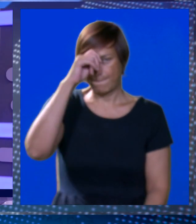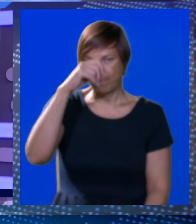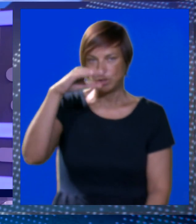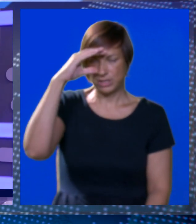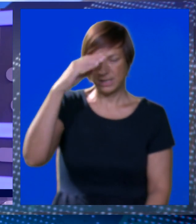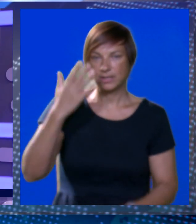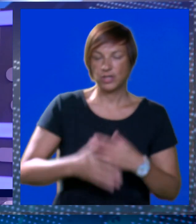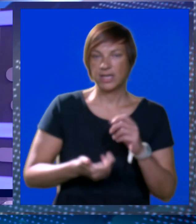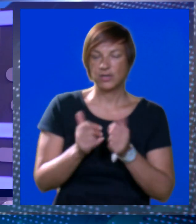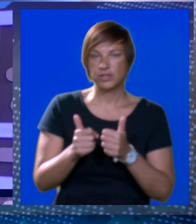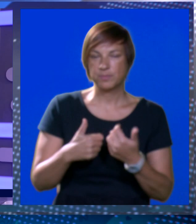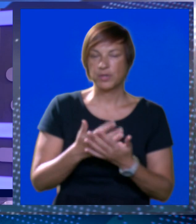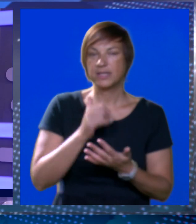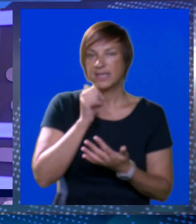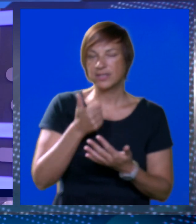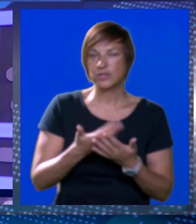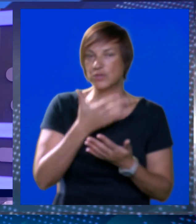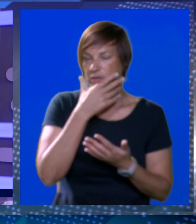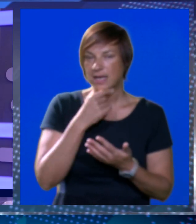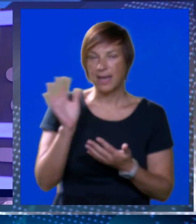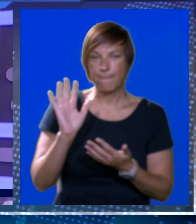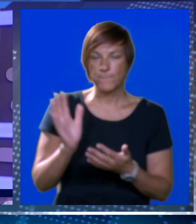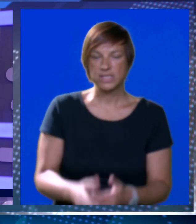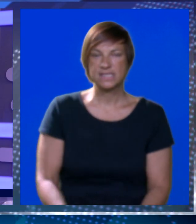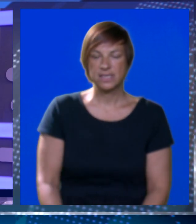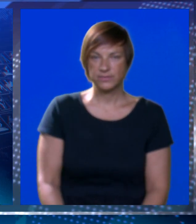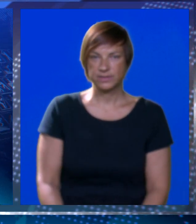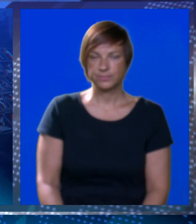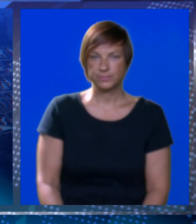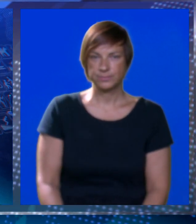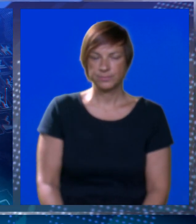Poštovani gledatelji, toliko od sporta do sutra, lijep pozdrav!